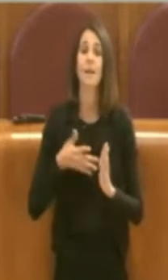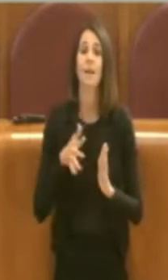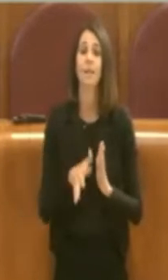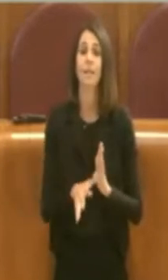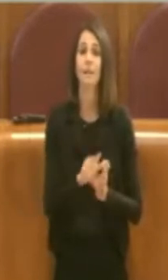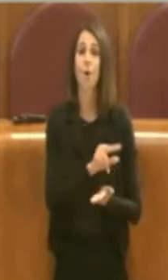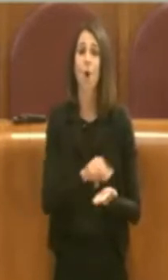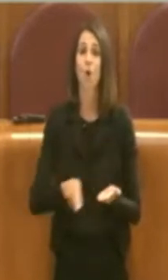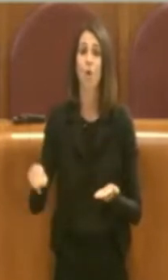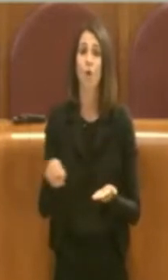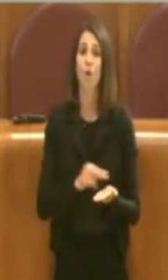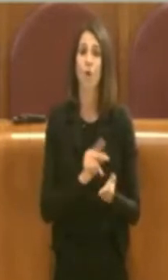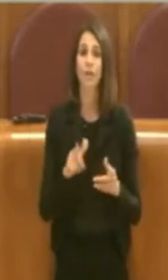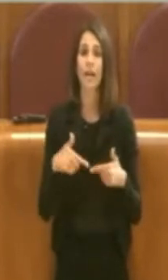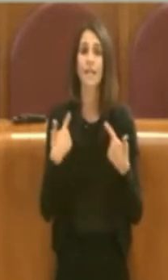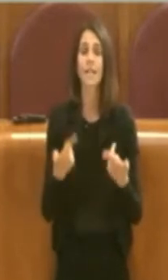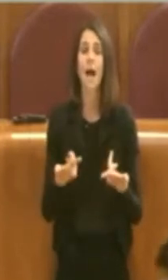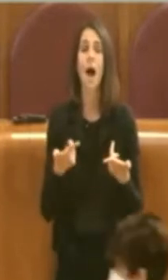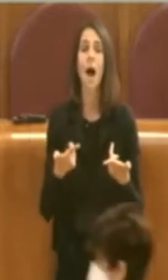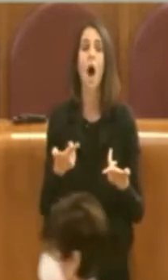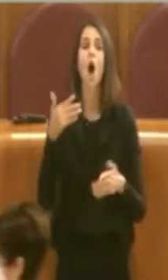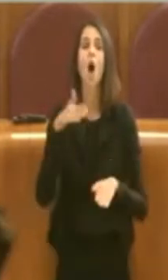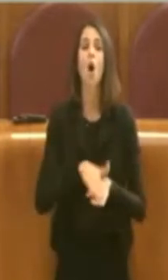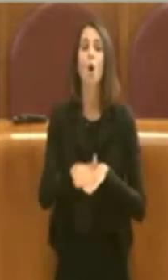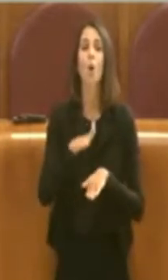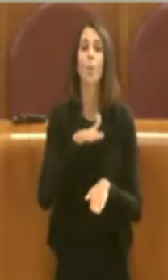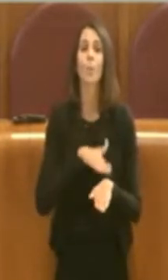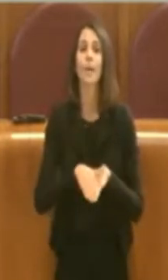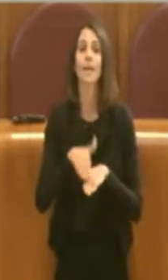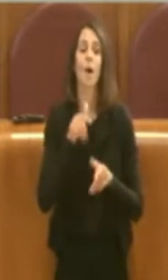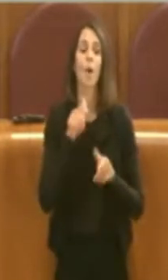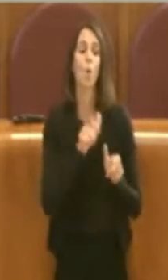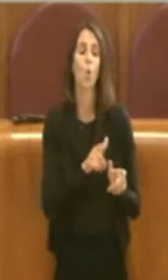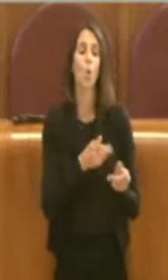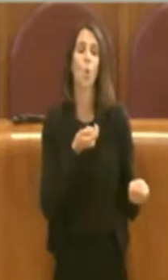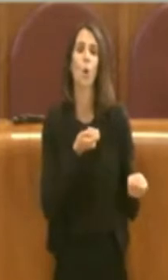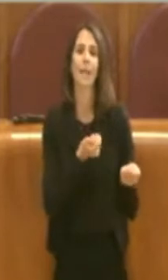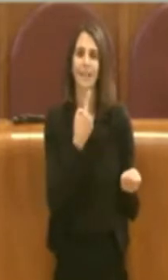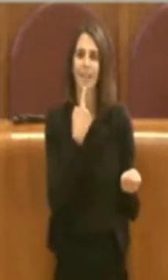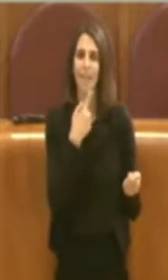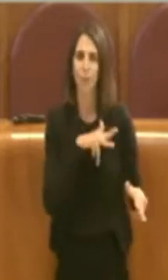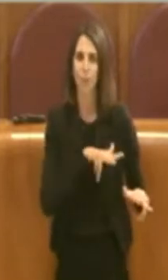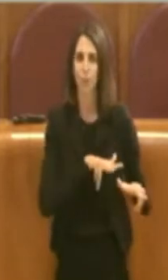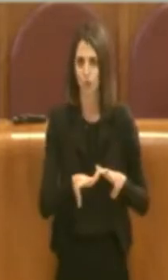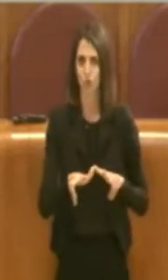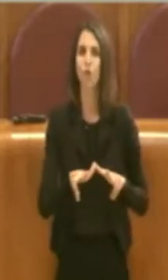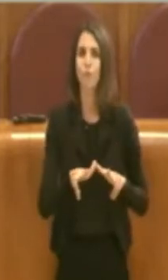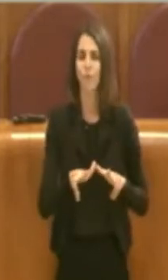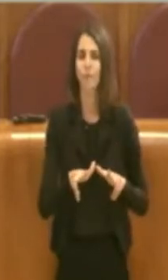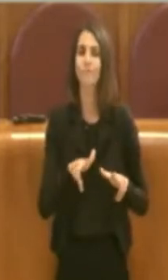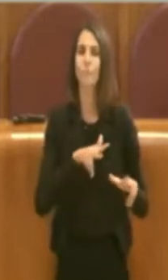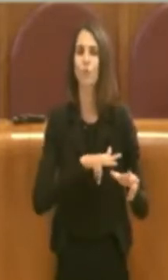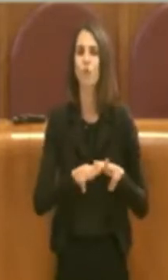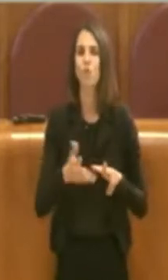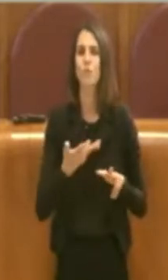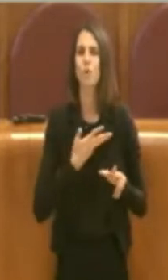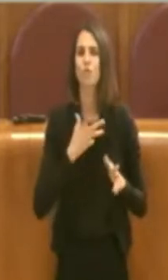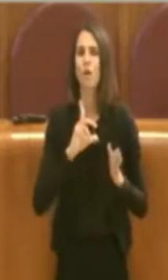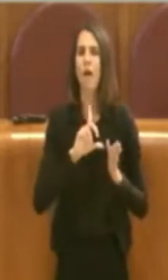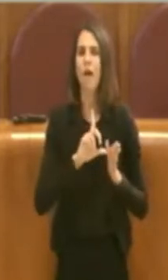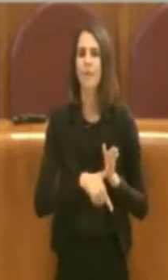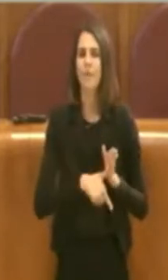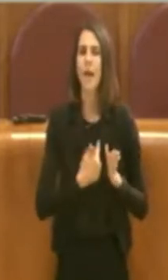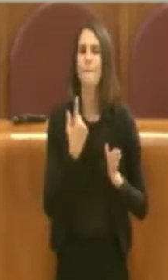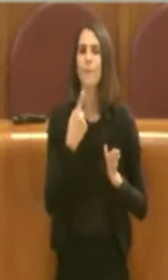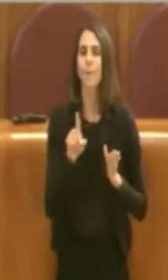attribuisce la competenza su questo impianto al municipio che quindi avrà tempo di predisporre gli atti